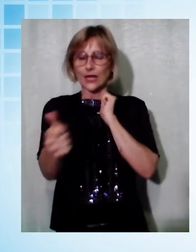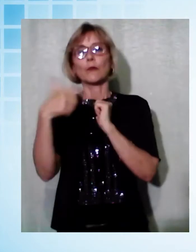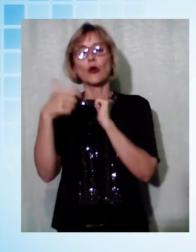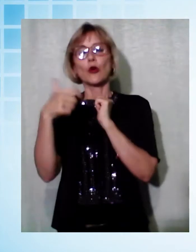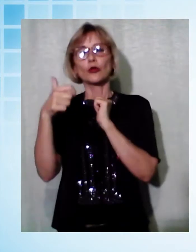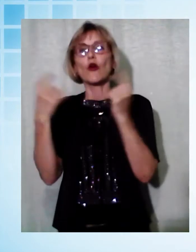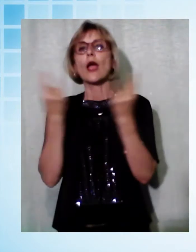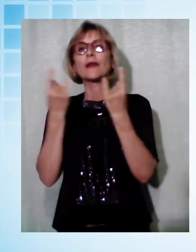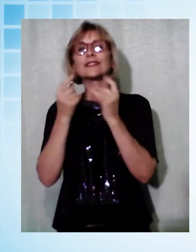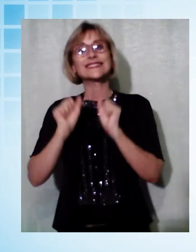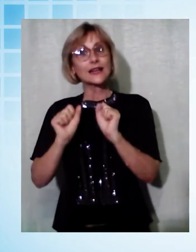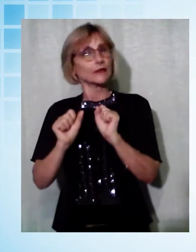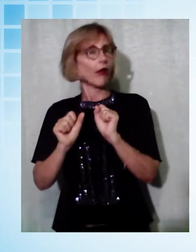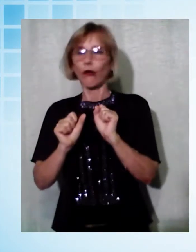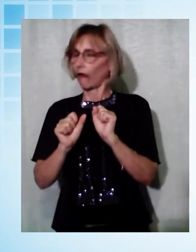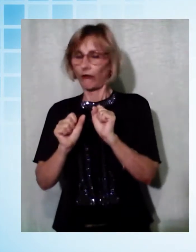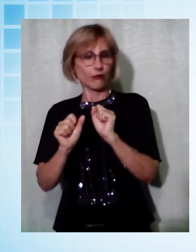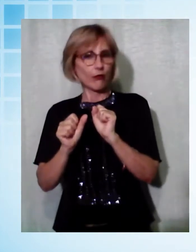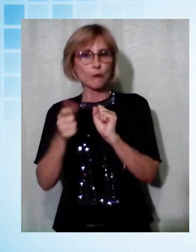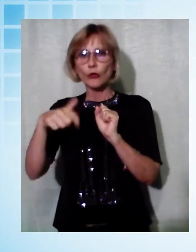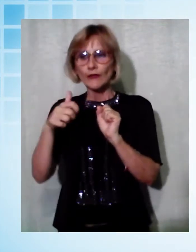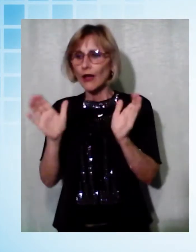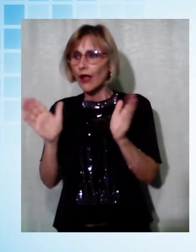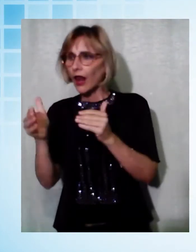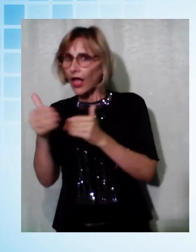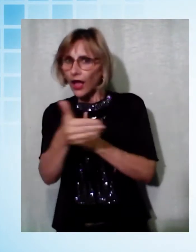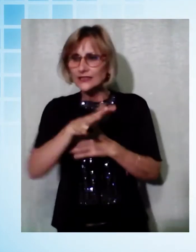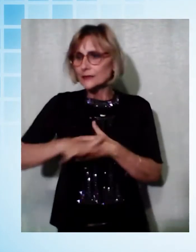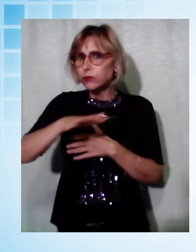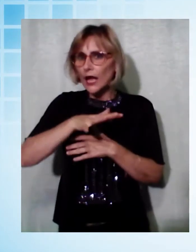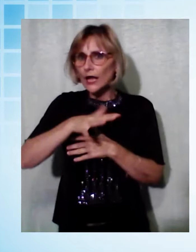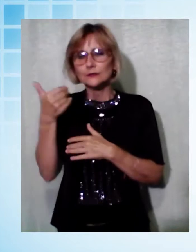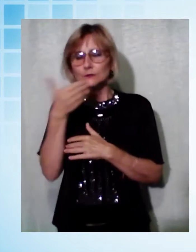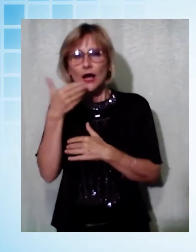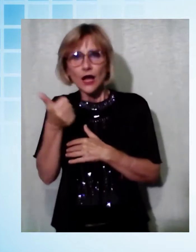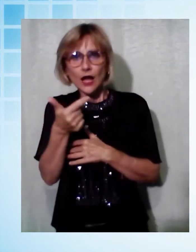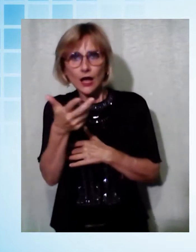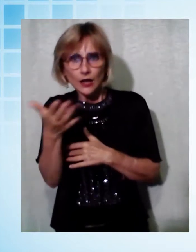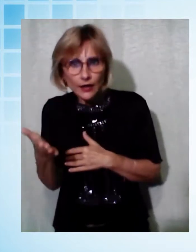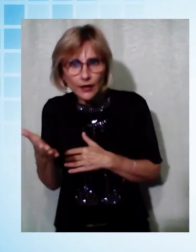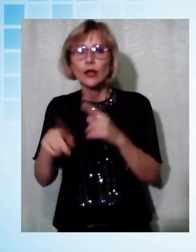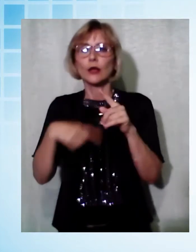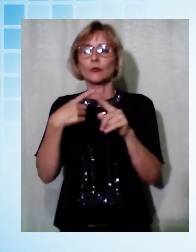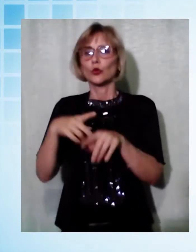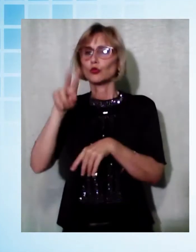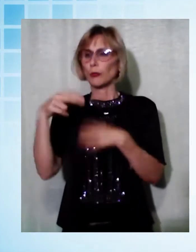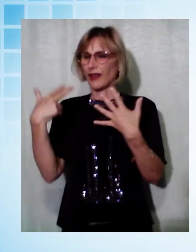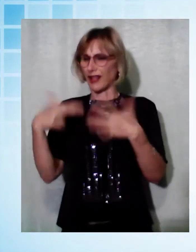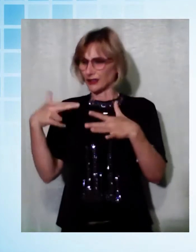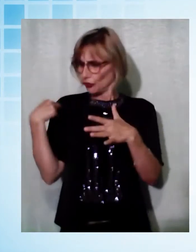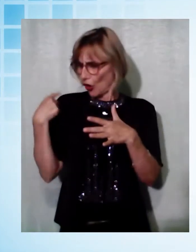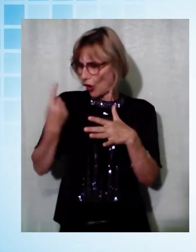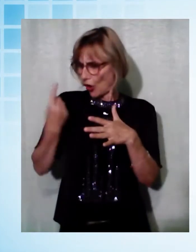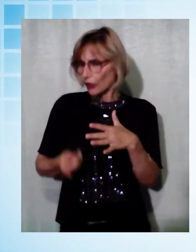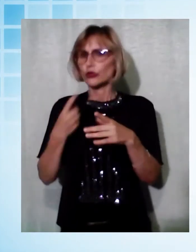per la mancanza di spazi. Oltretutto in una scuola che dal 2018 deve fare lezioni nei container nel parcheggio del campo di